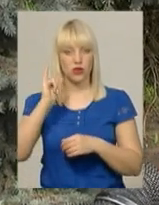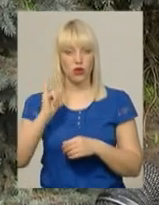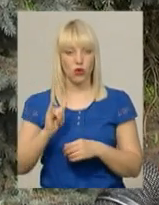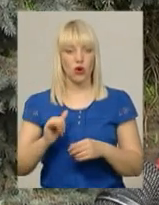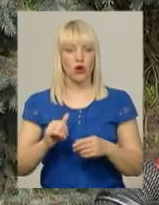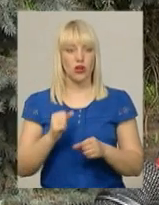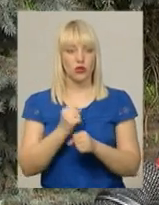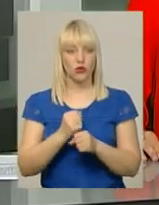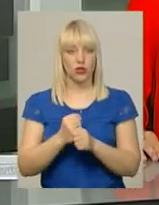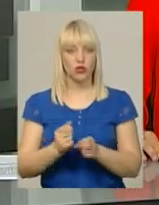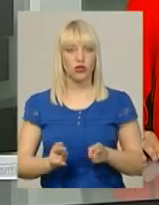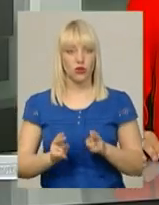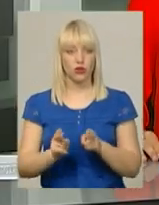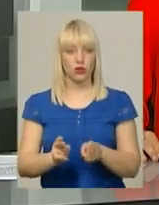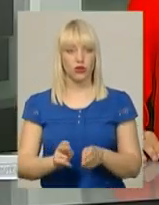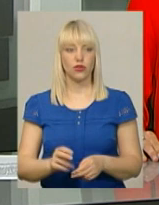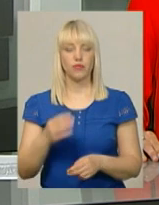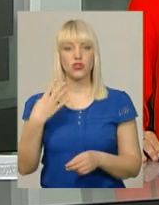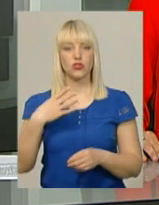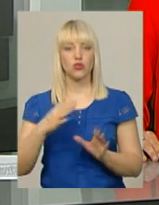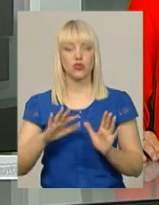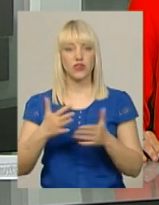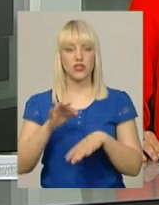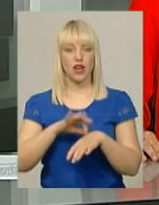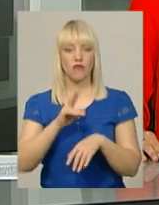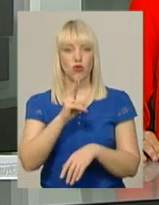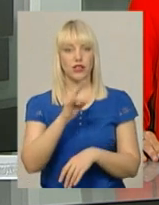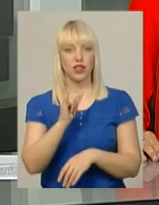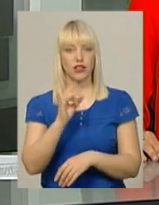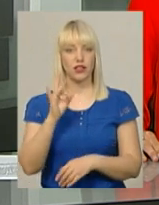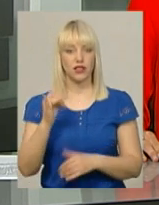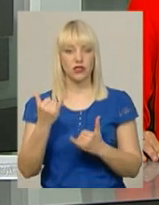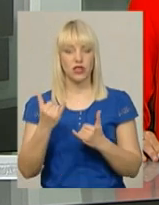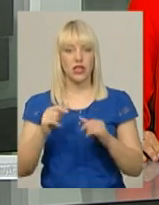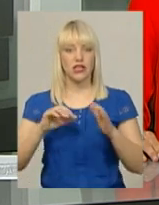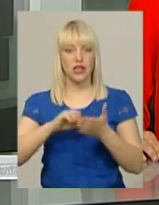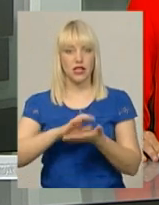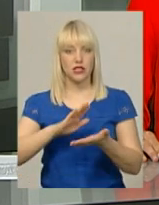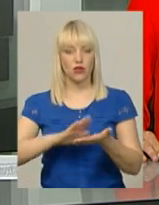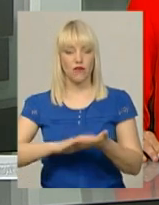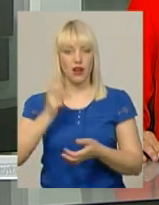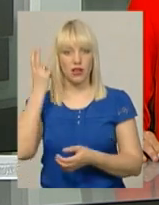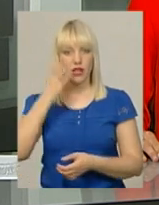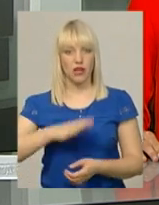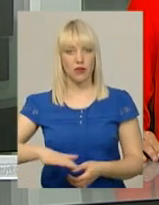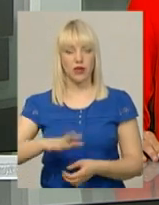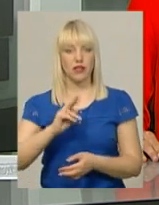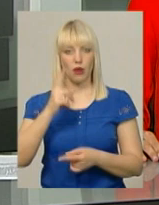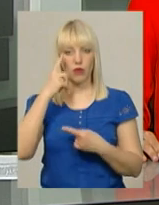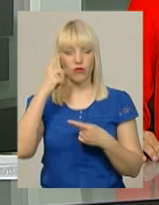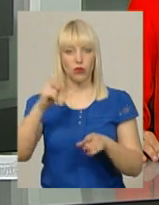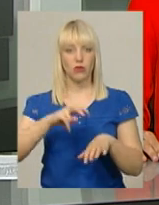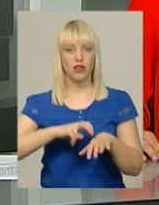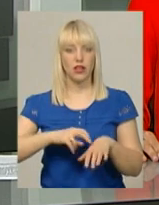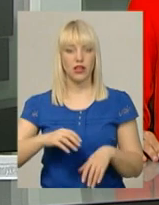злочину. 40 випадків захворювання на кір за тиждень зареєстрували на Хмельниччині. Як повідомила лікар-епідеміолог